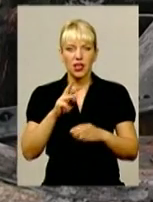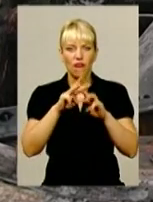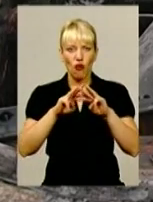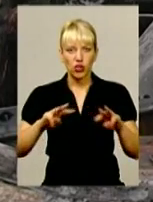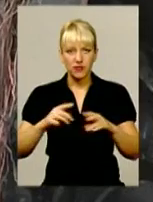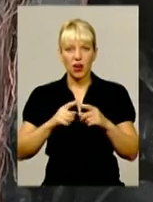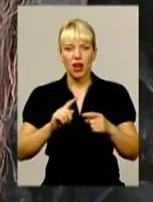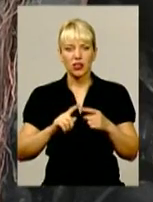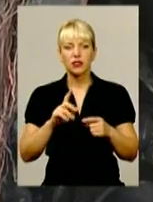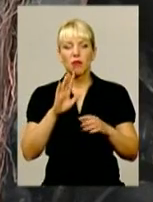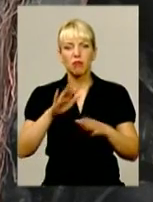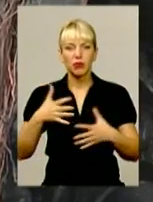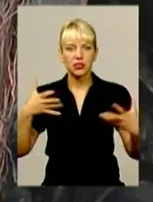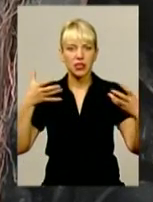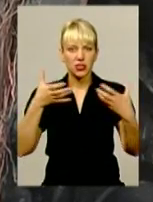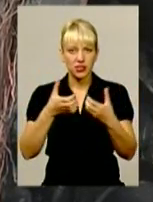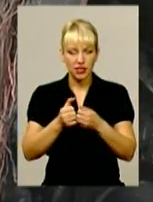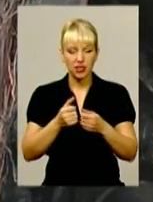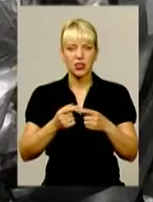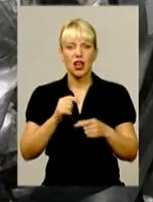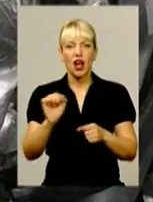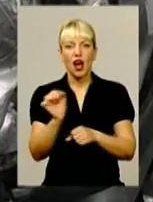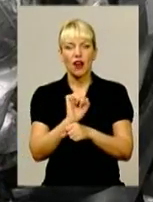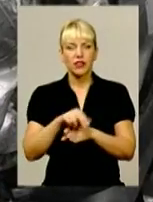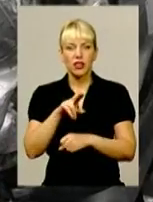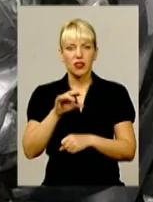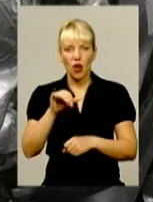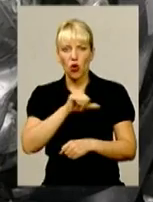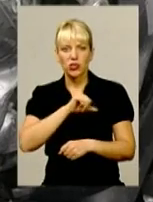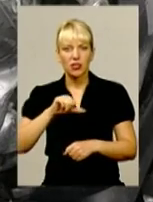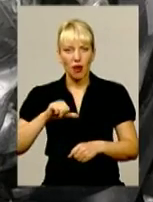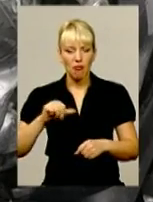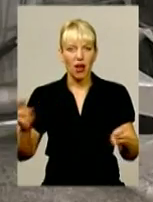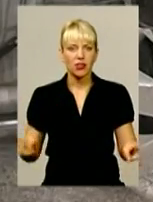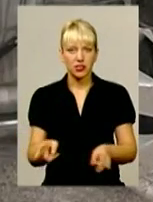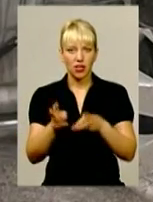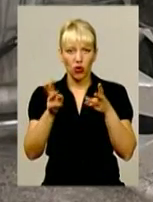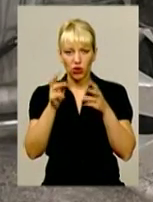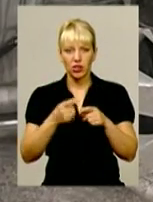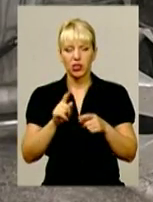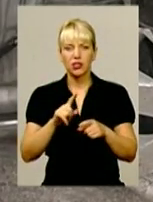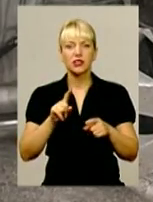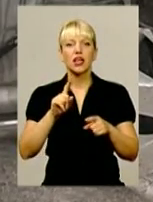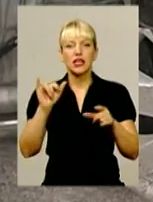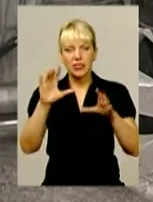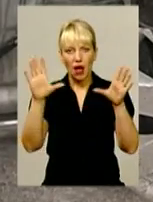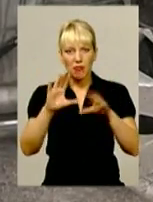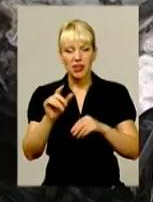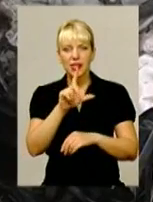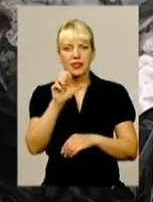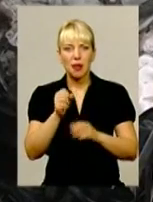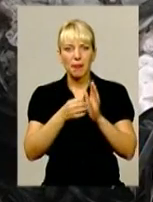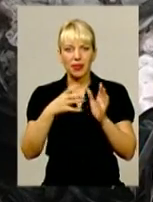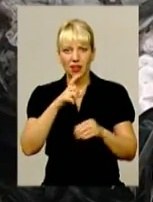свідок. Після лобового зіткнення автівка «Део» загорілася. Надзвичайники загасили пожежу за 15 хвилин. У палаючій машині